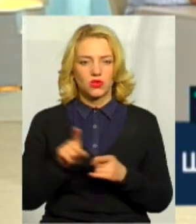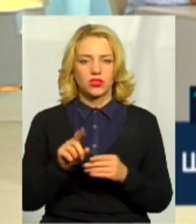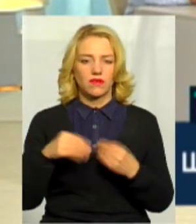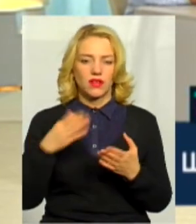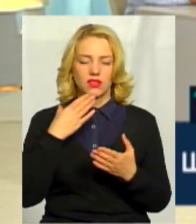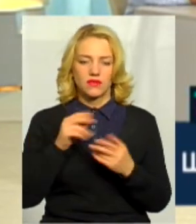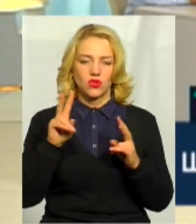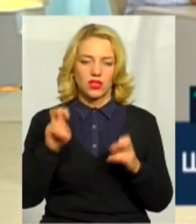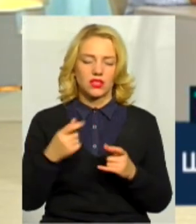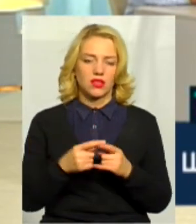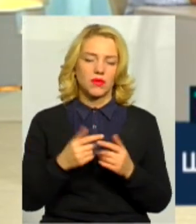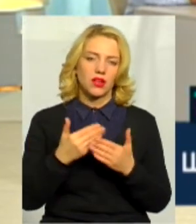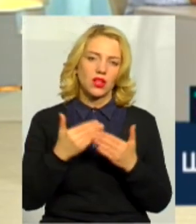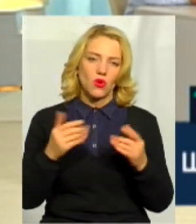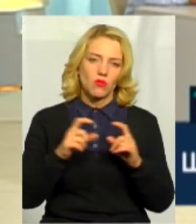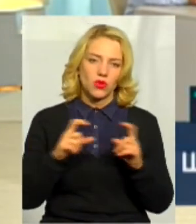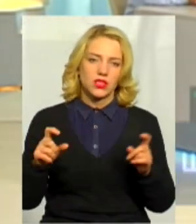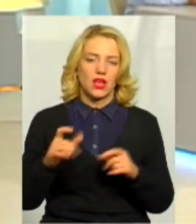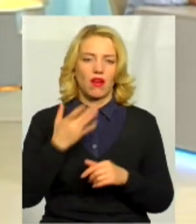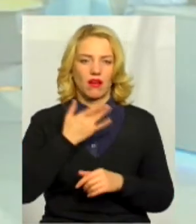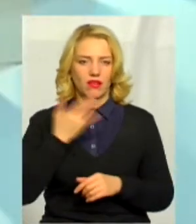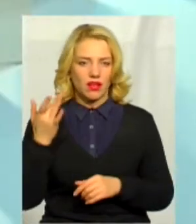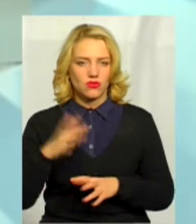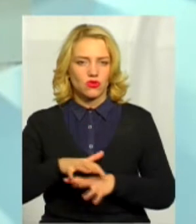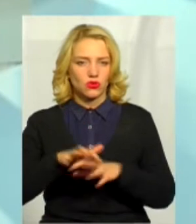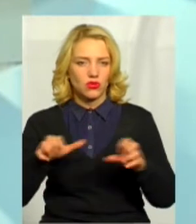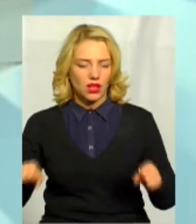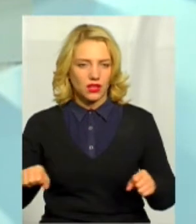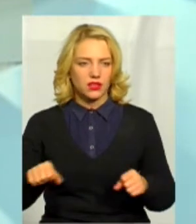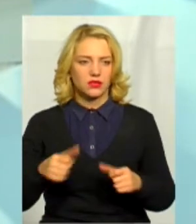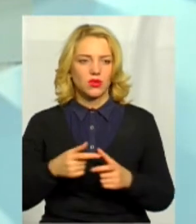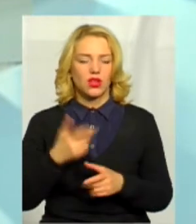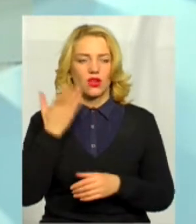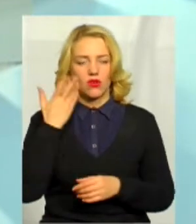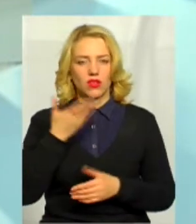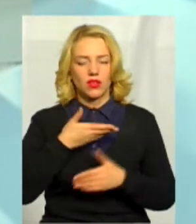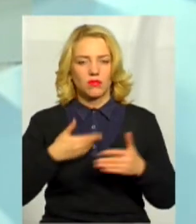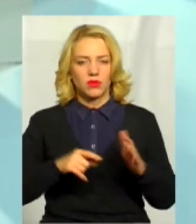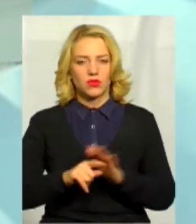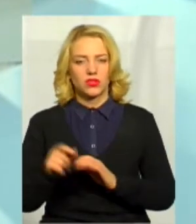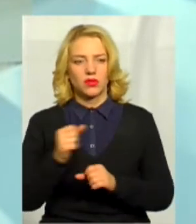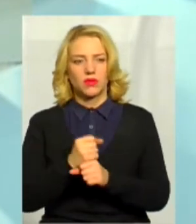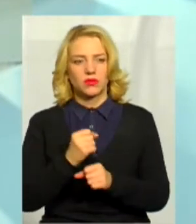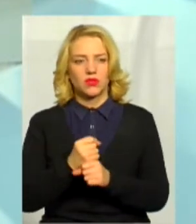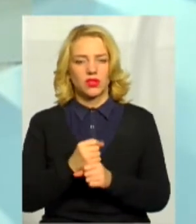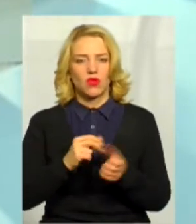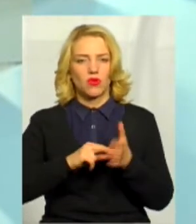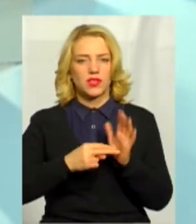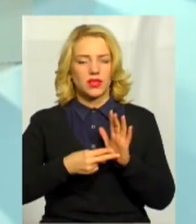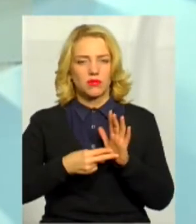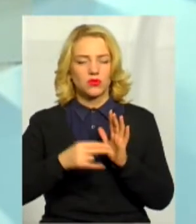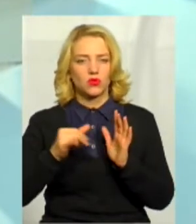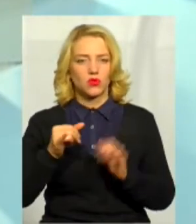назви, що це музей радянського тоталітаризму. Коли ми вже почали напрацьовувати концепцію